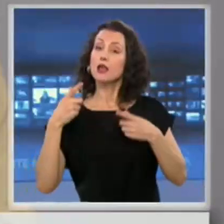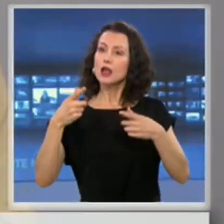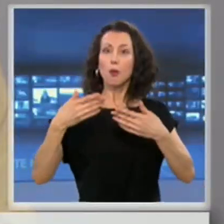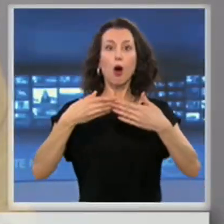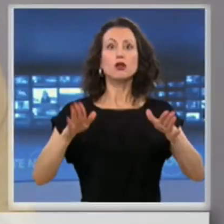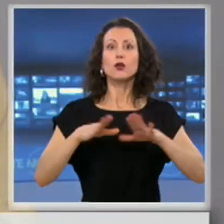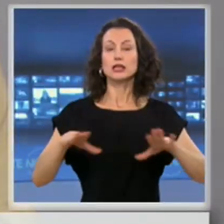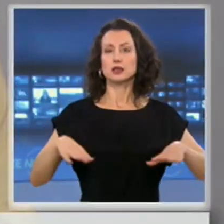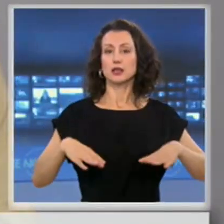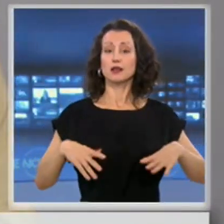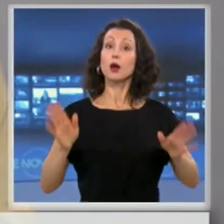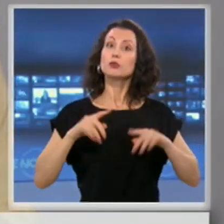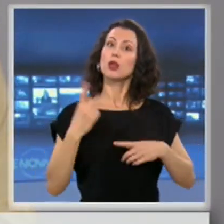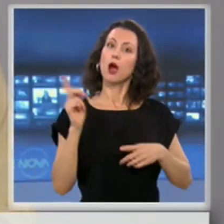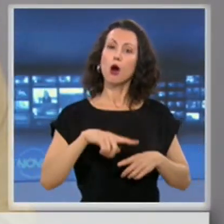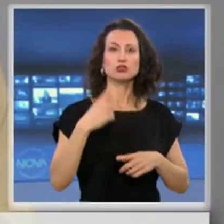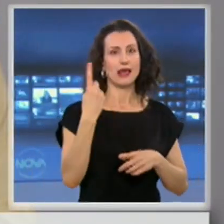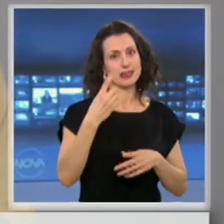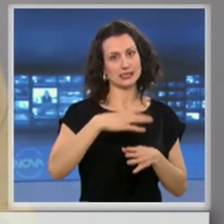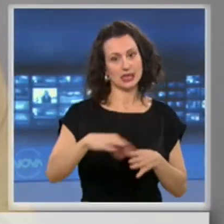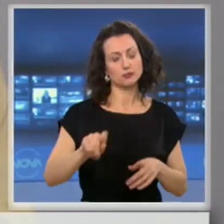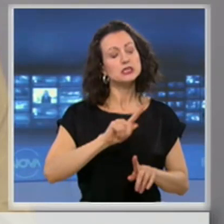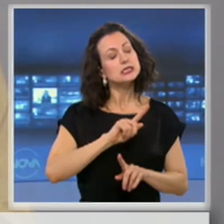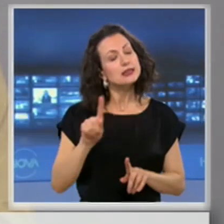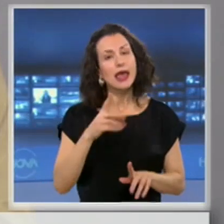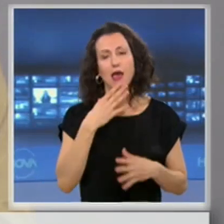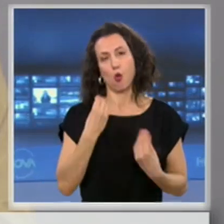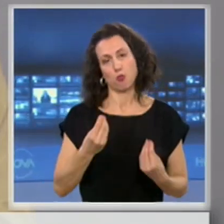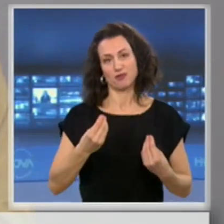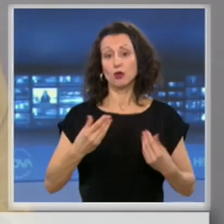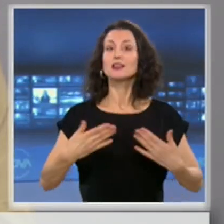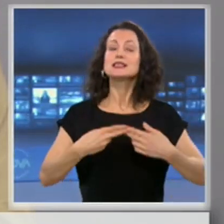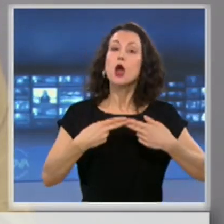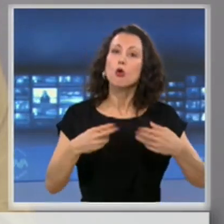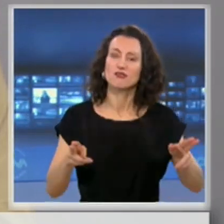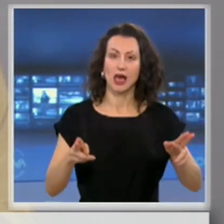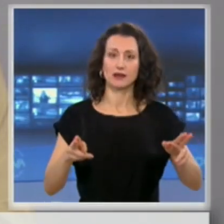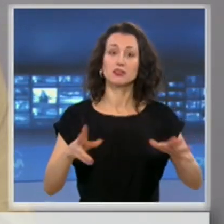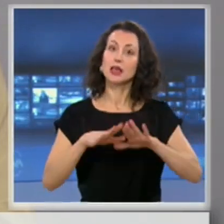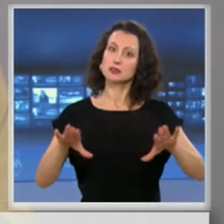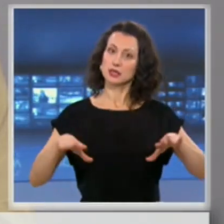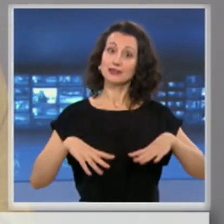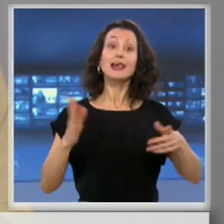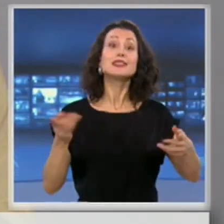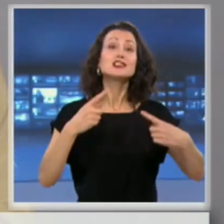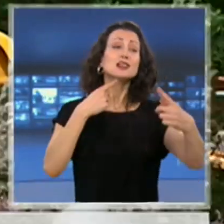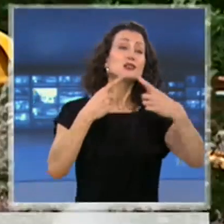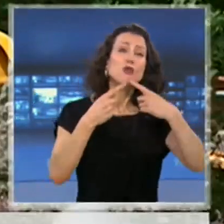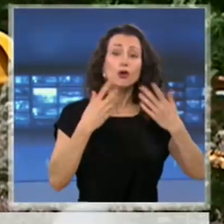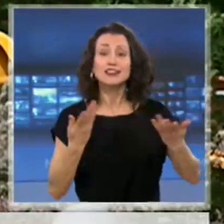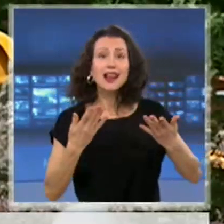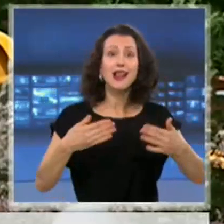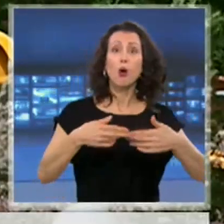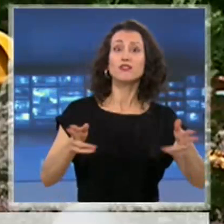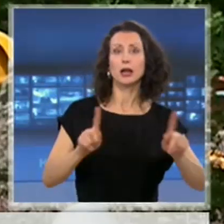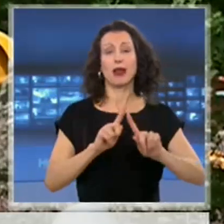една семица не бива да се отварят и да се коментира отварянето на детските градини. За